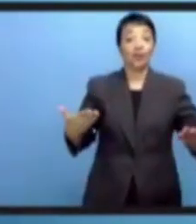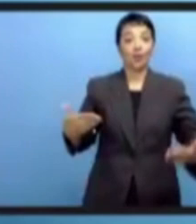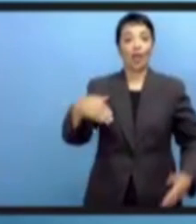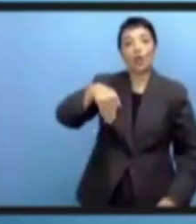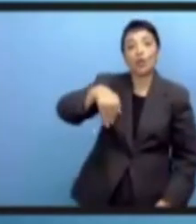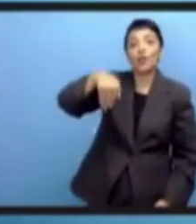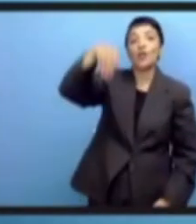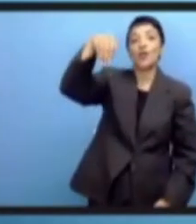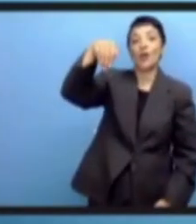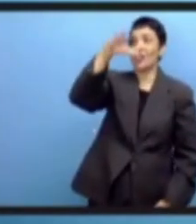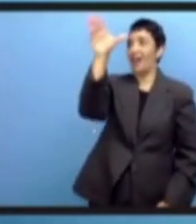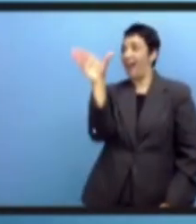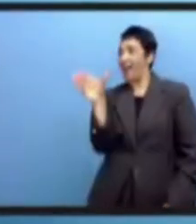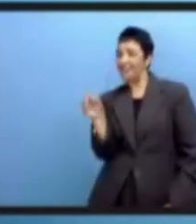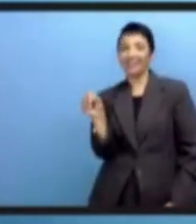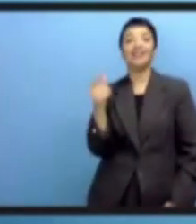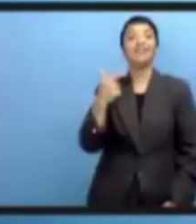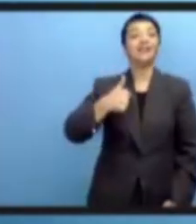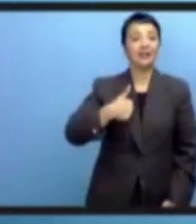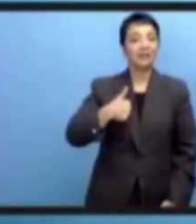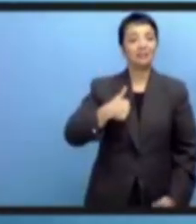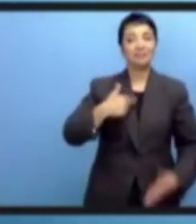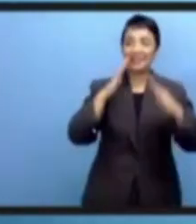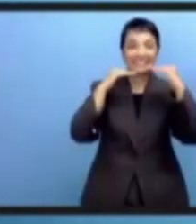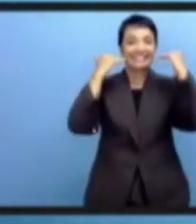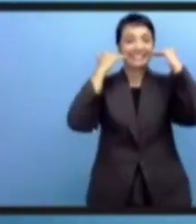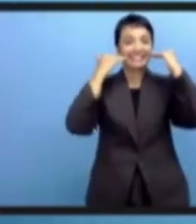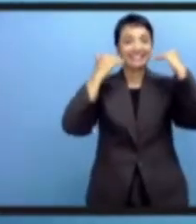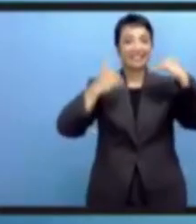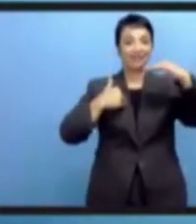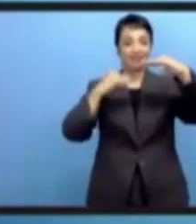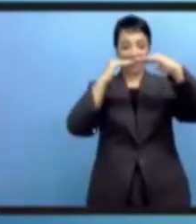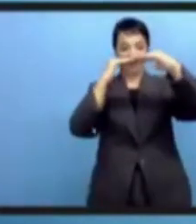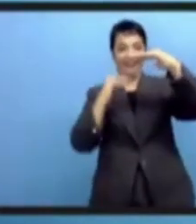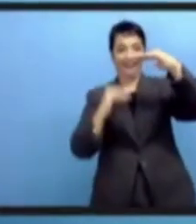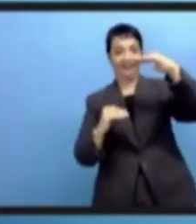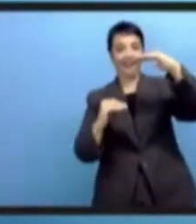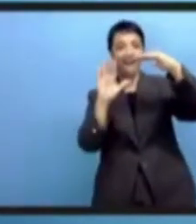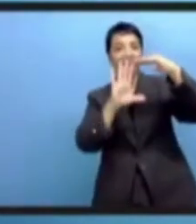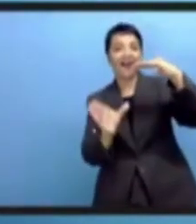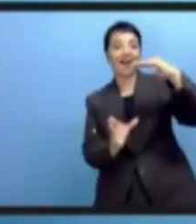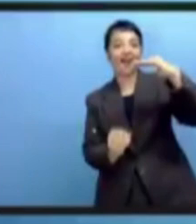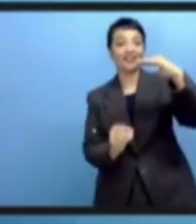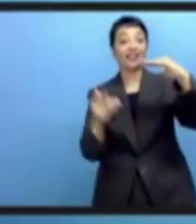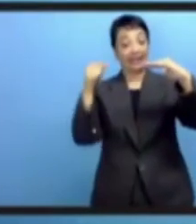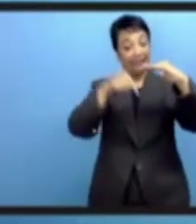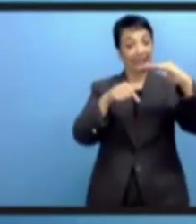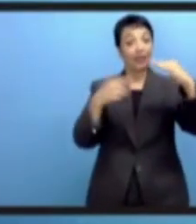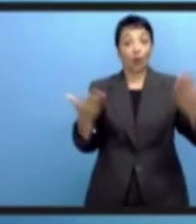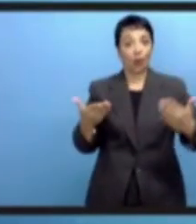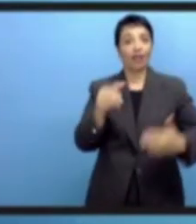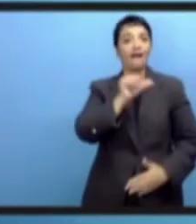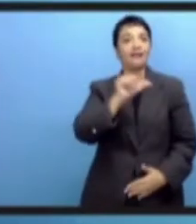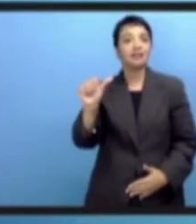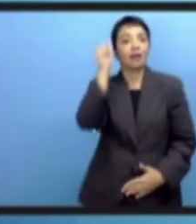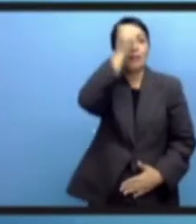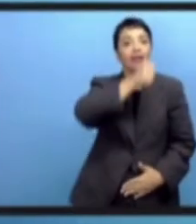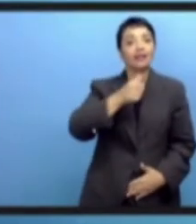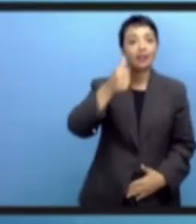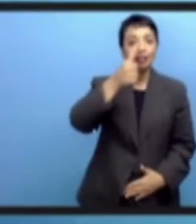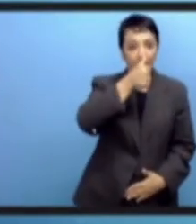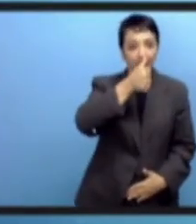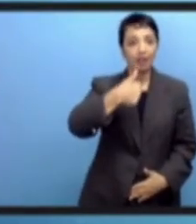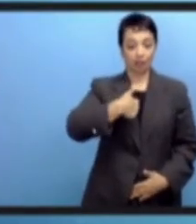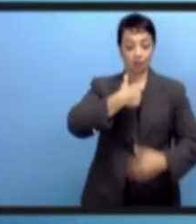Я из Северной Африки, и я очень рад оказаться здесь, в этой части Африки,